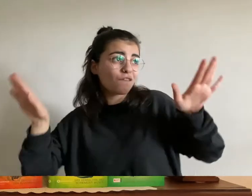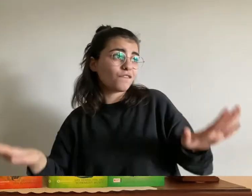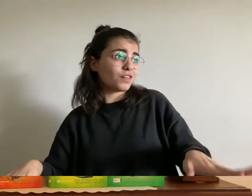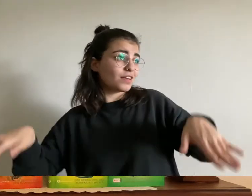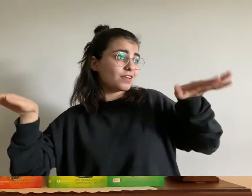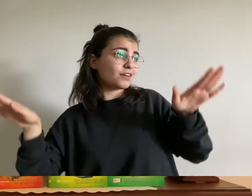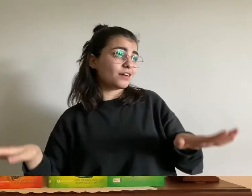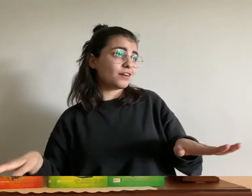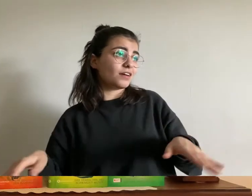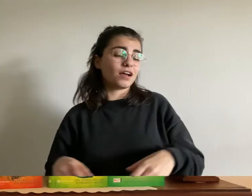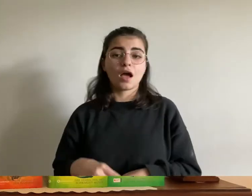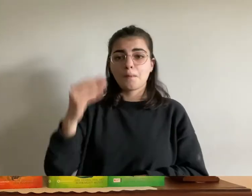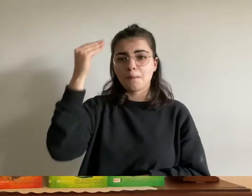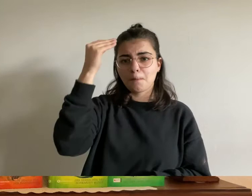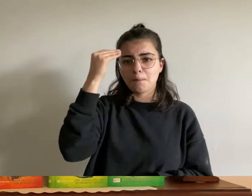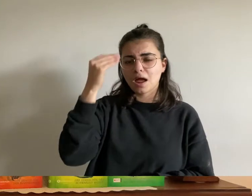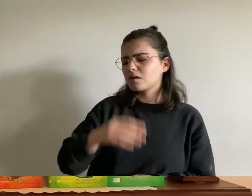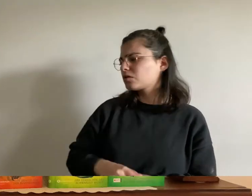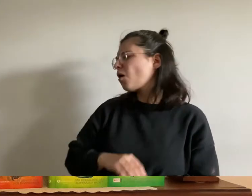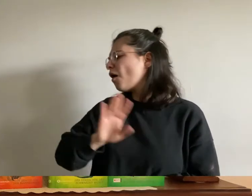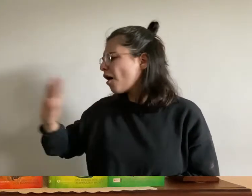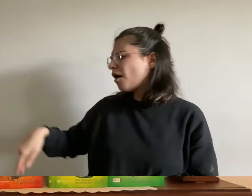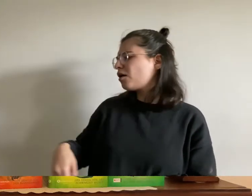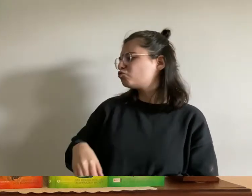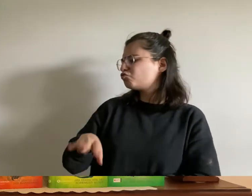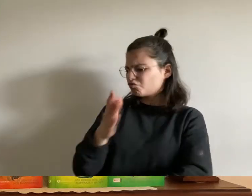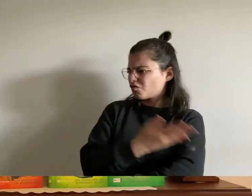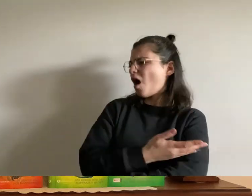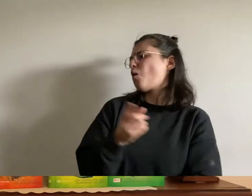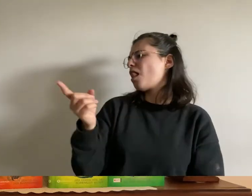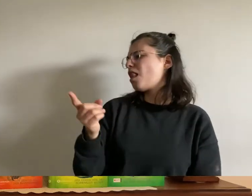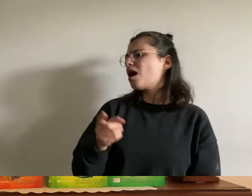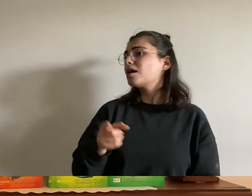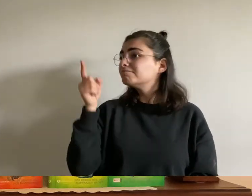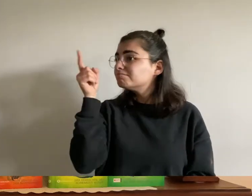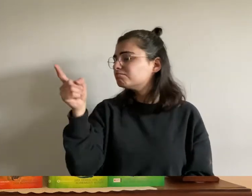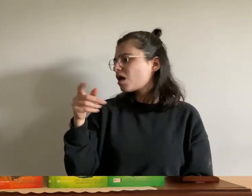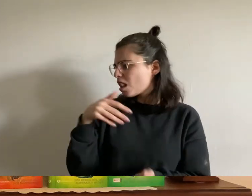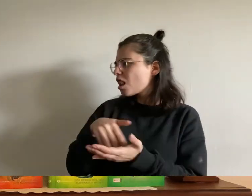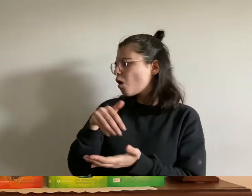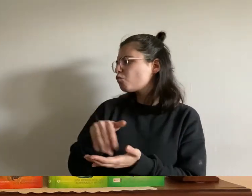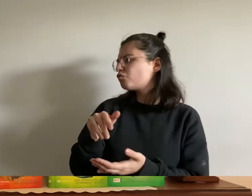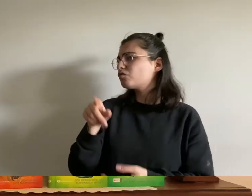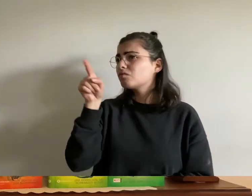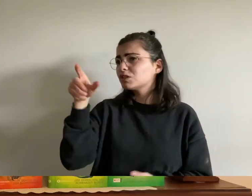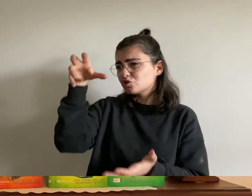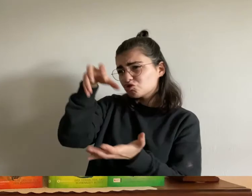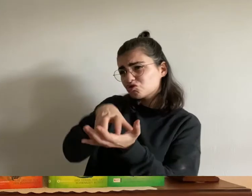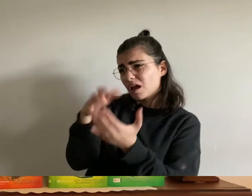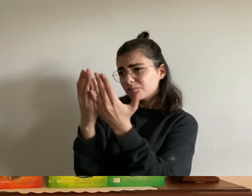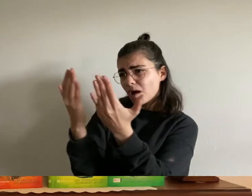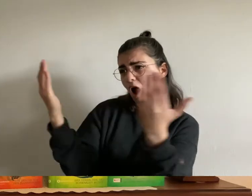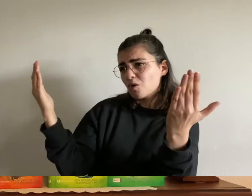boxte bis nach haranga ist es jetzt wirklich nicht mehr weit siehst du da vorne kann man schon die stadtmauer erkennen tatsächlich